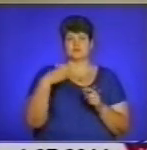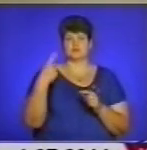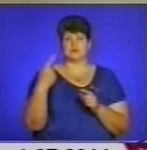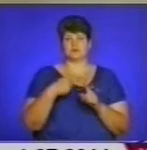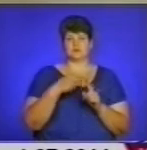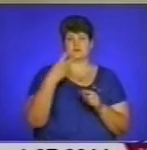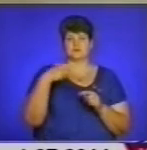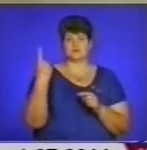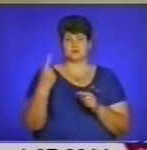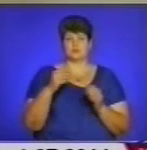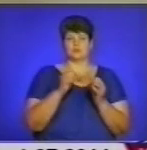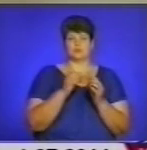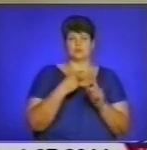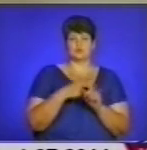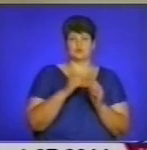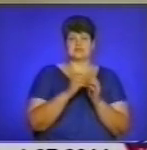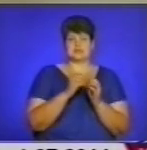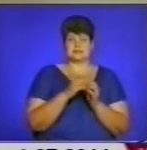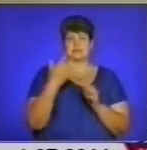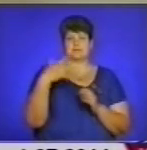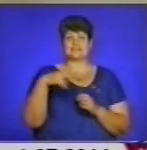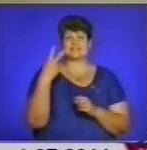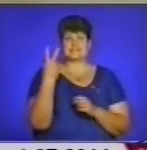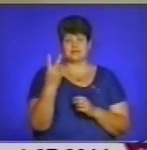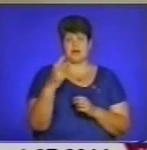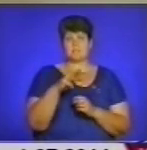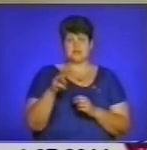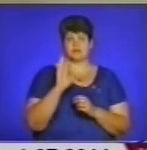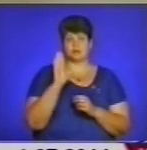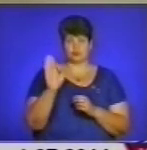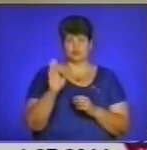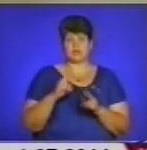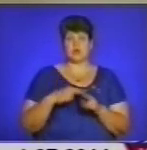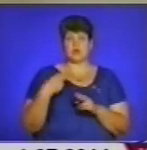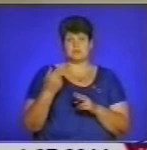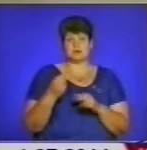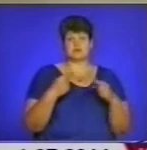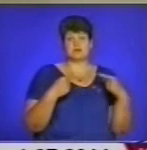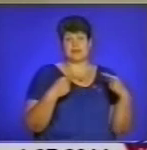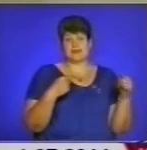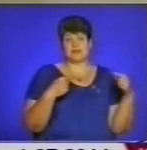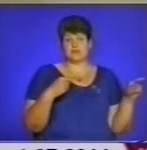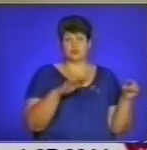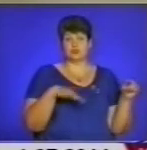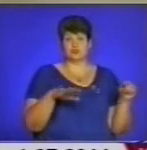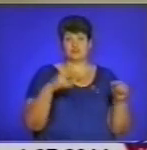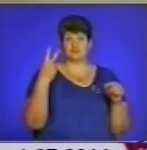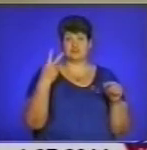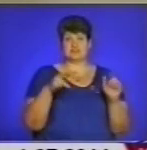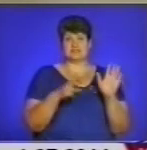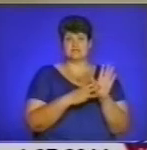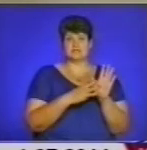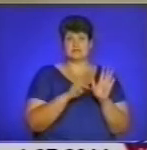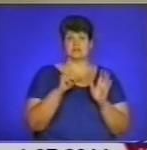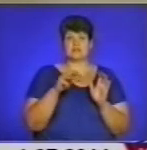плюс 10 – це 52. На 52 метрів нараховується компенсація, а на решта 28 метрів